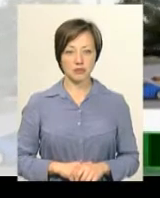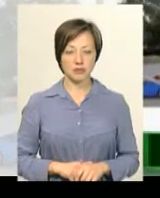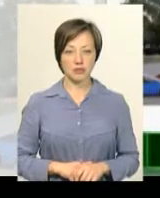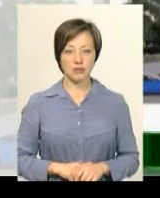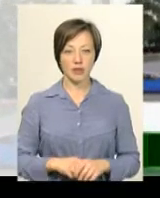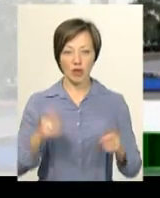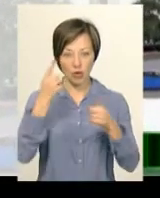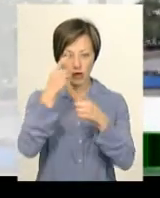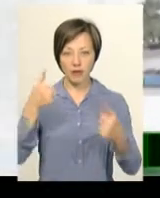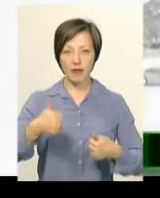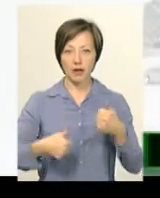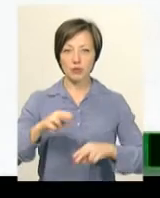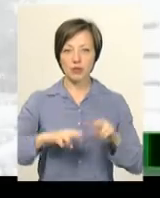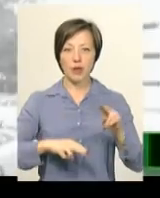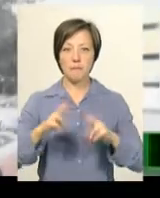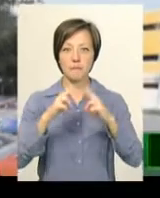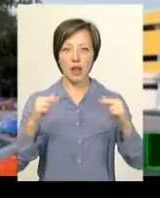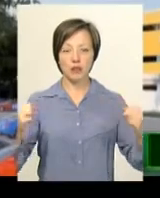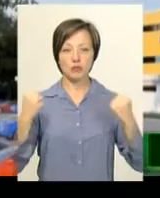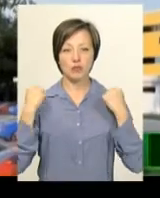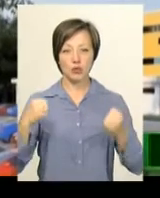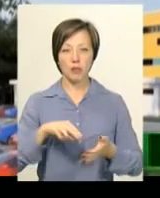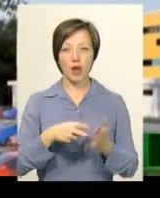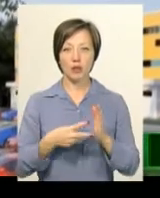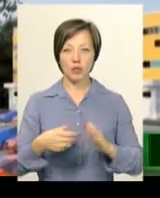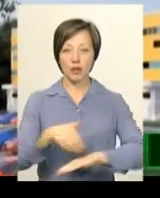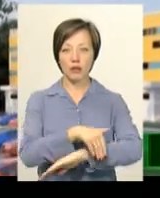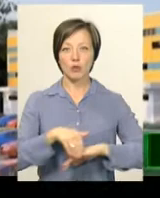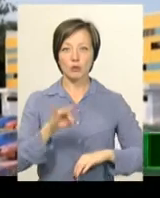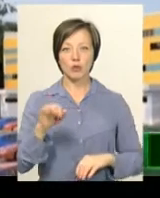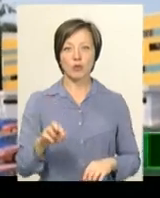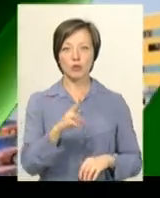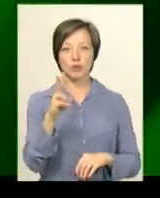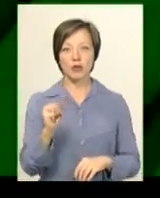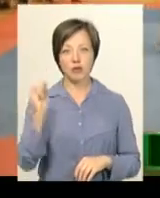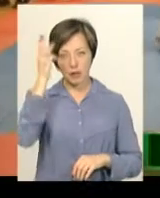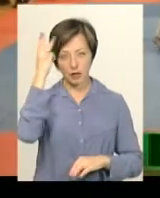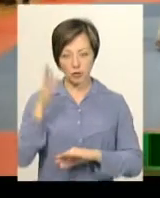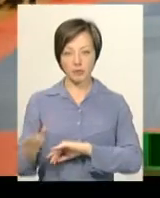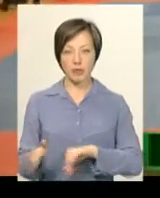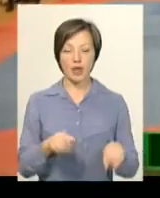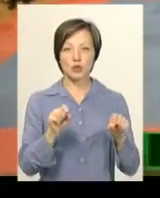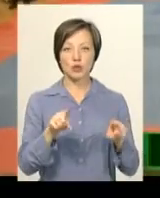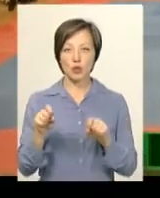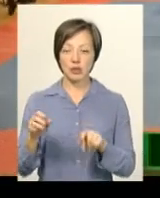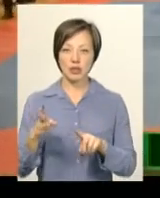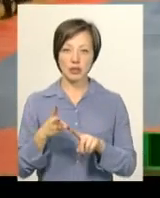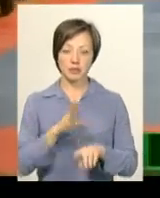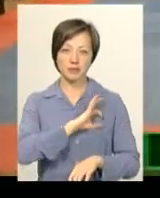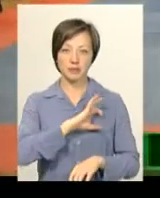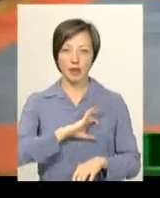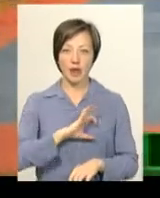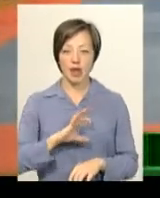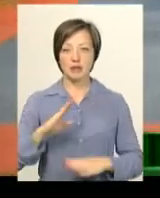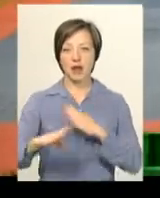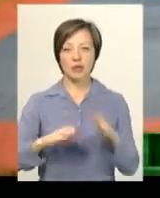Оголошено тендер на будівництво палацу спорту, котрий планують звести на вулиці Прибузькій в обласному центрі. Золотой бронзу чемпіонату України з